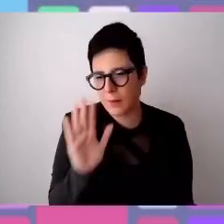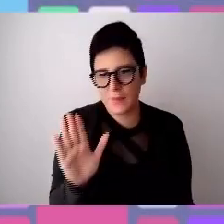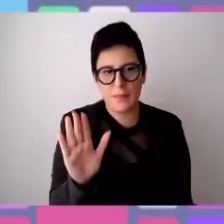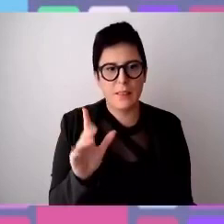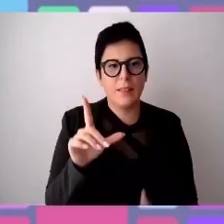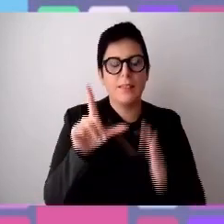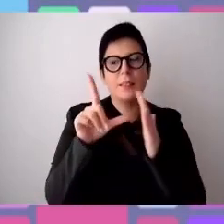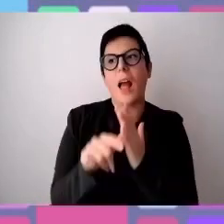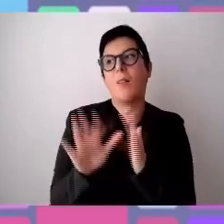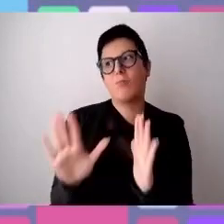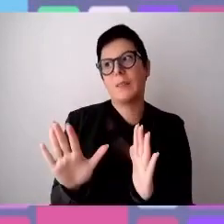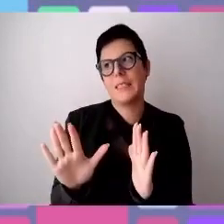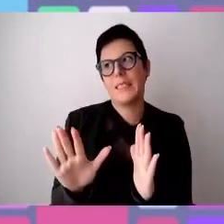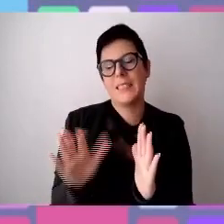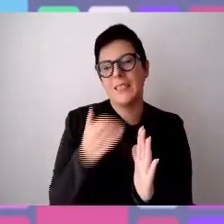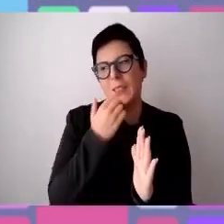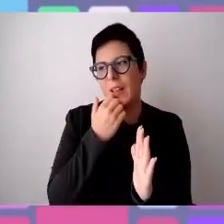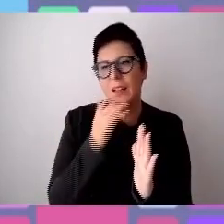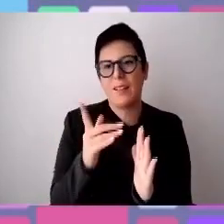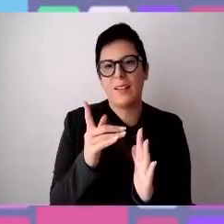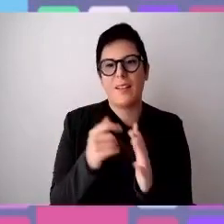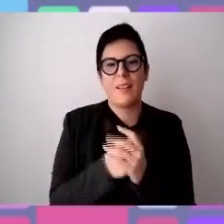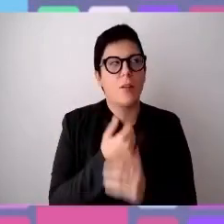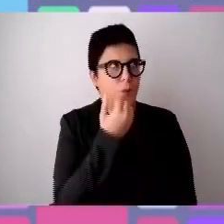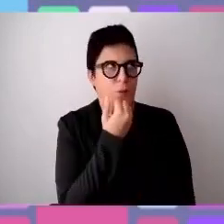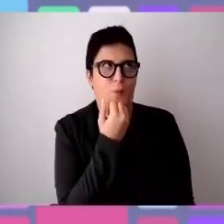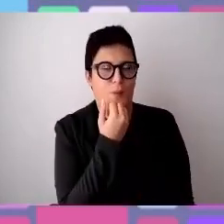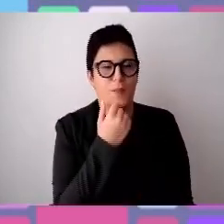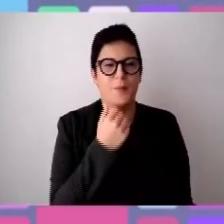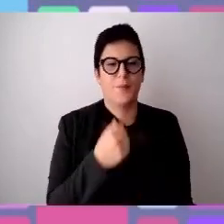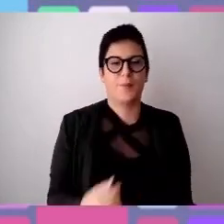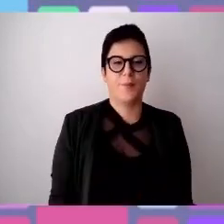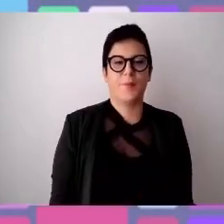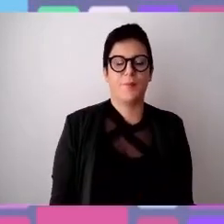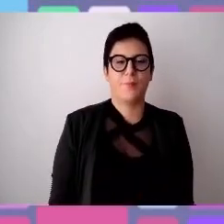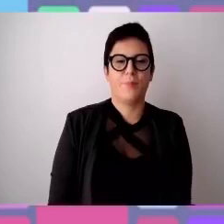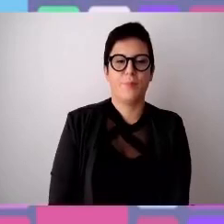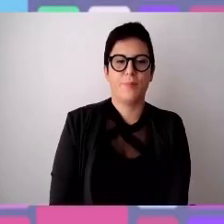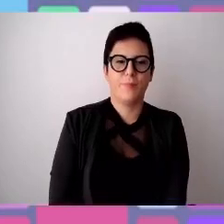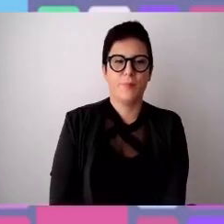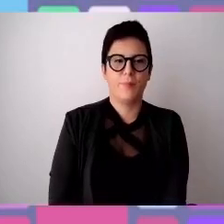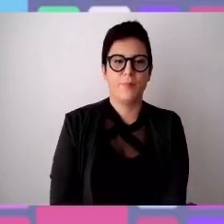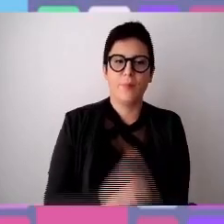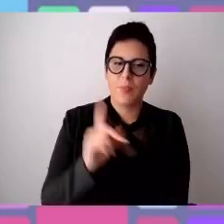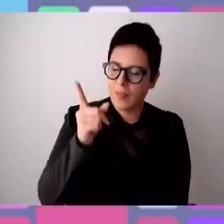tempi sono... Oh, perdono, scusa. No, scusami dell'interruzione, se tu hai completato il tuo pensiero, io